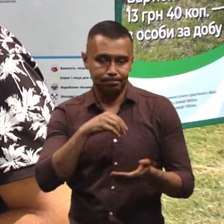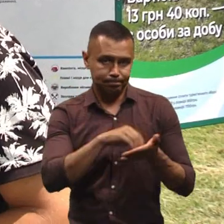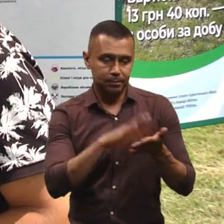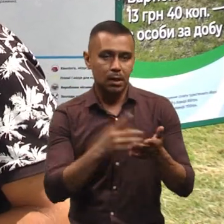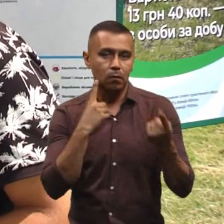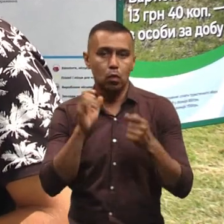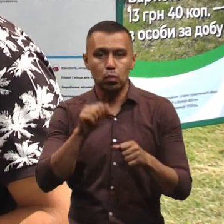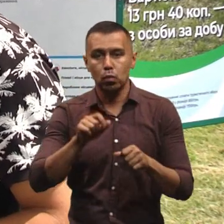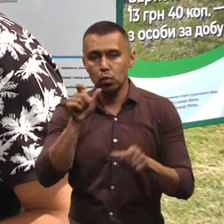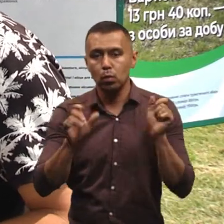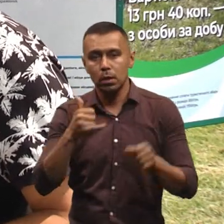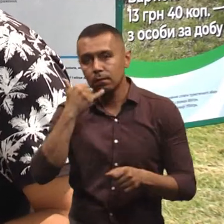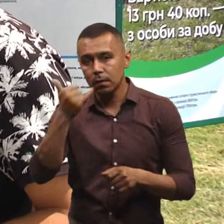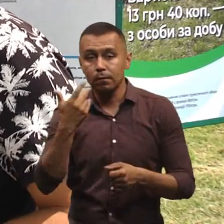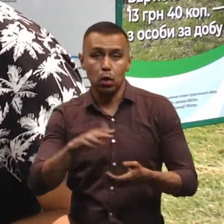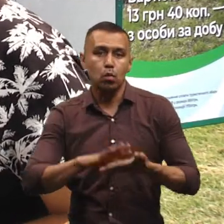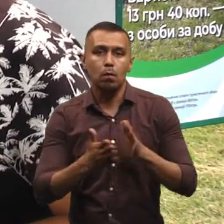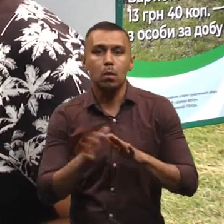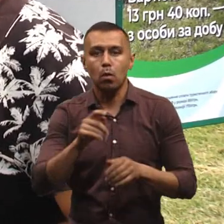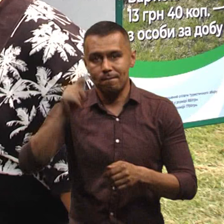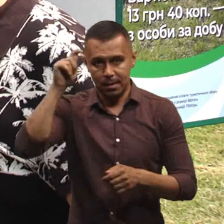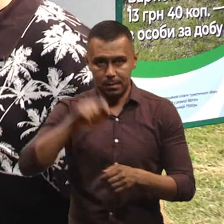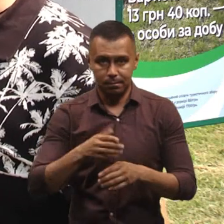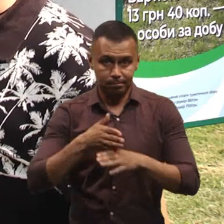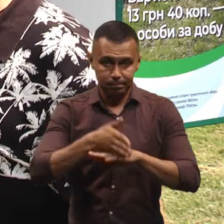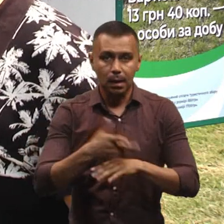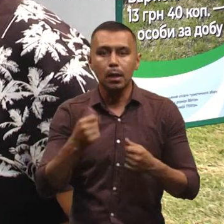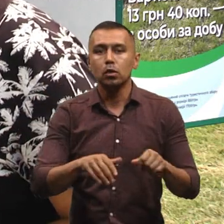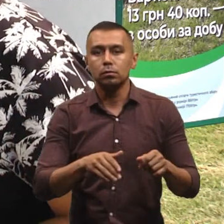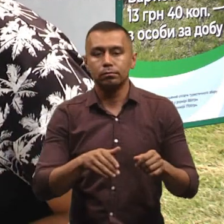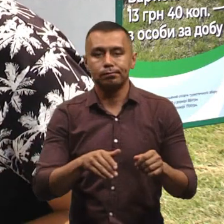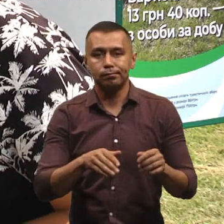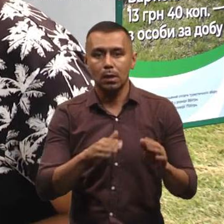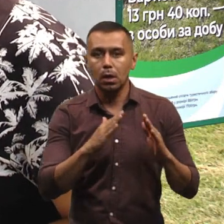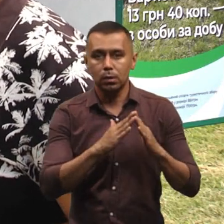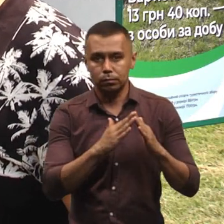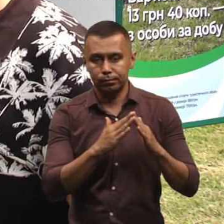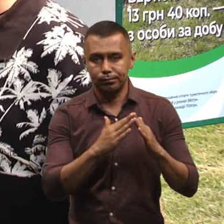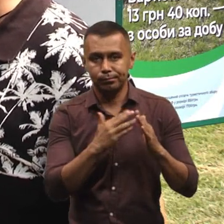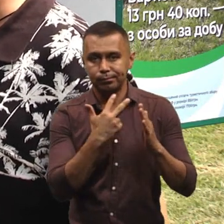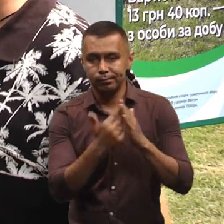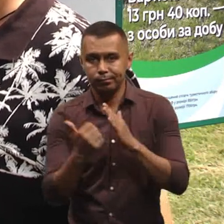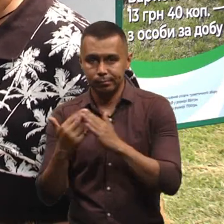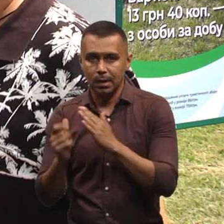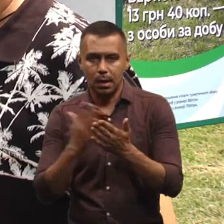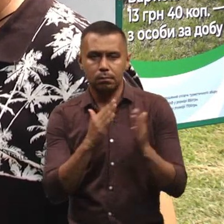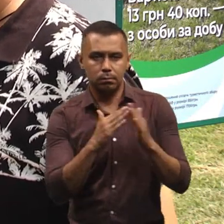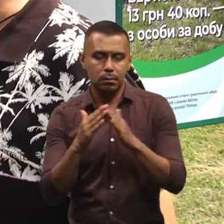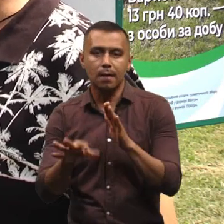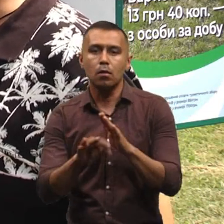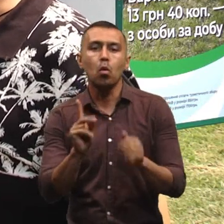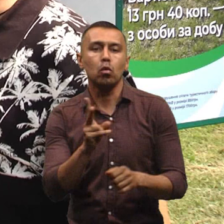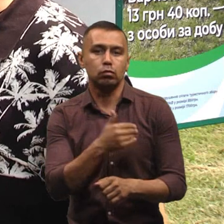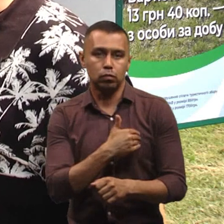Людина може дзвонити і вже домовлятися про візит. Де зупинитися? Обрали ряд садиб, які виявили